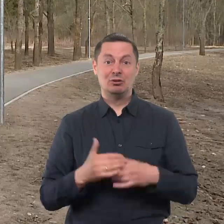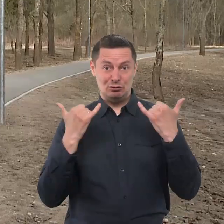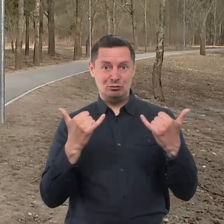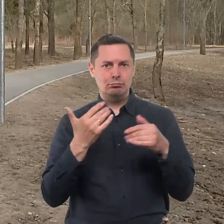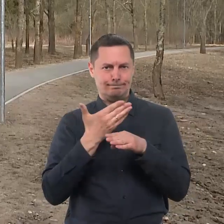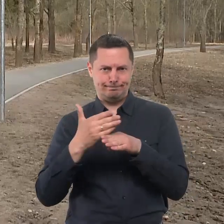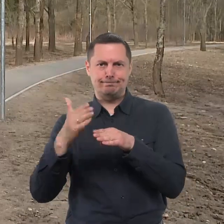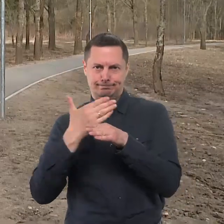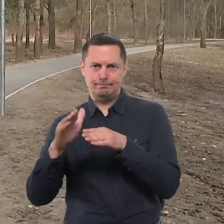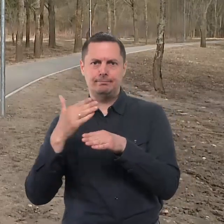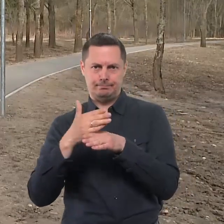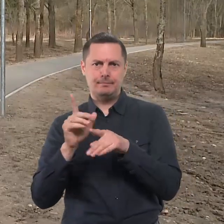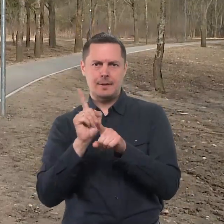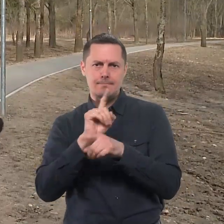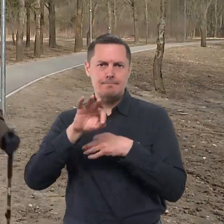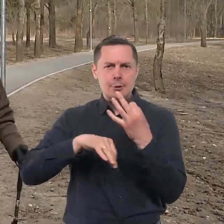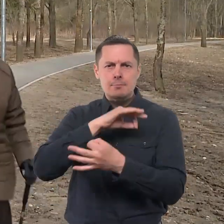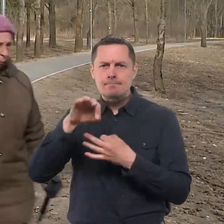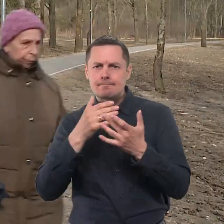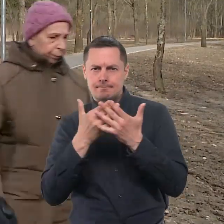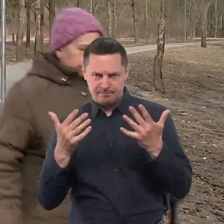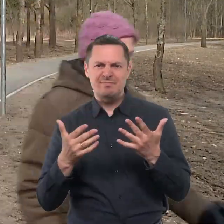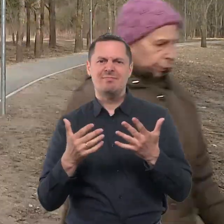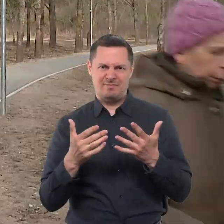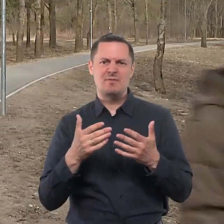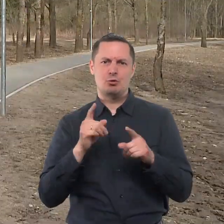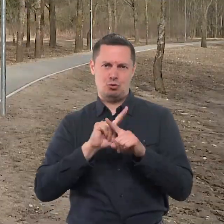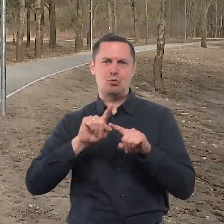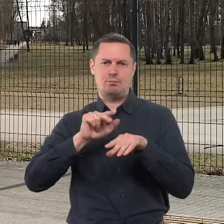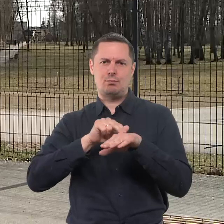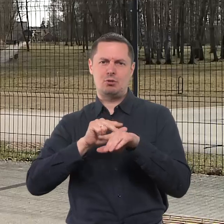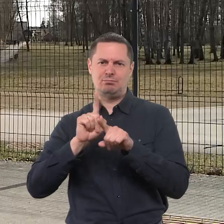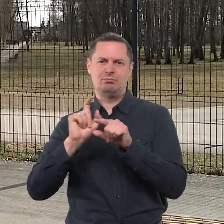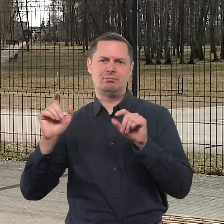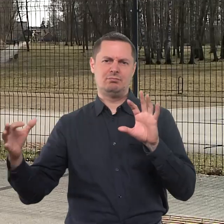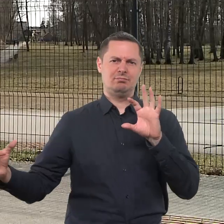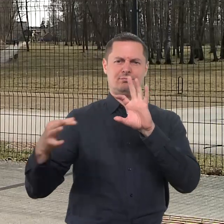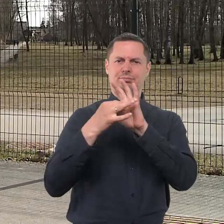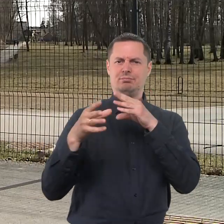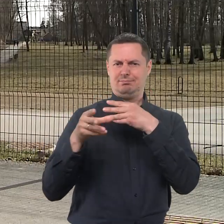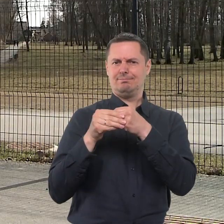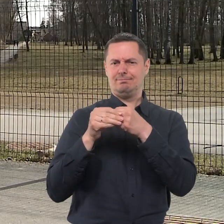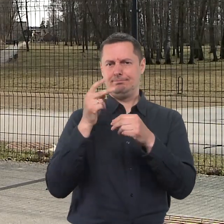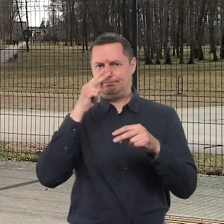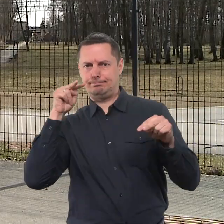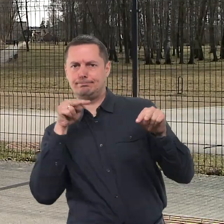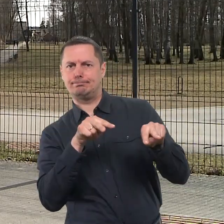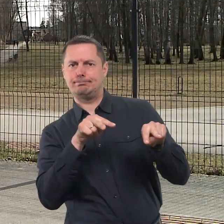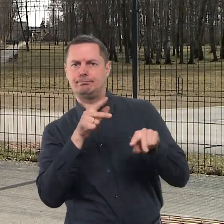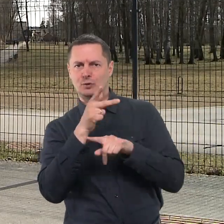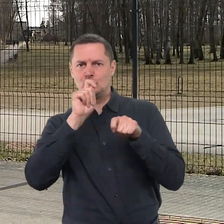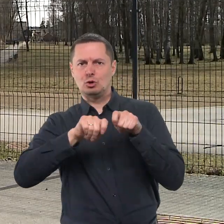metu vykdomas povykio domenų apsūgai vertinimas. Tad jau visai netrukus policija taip pat turės prieigą prie visų Šiulių miesto